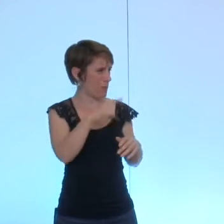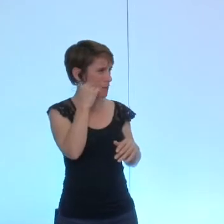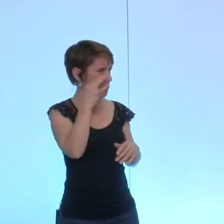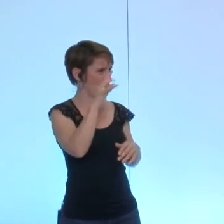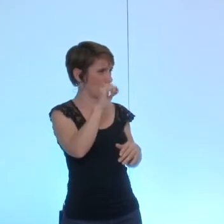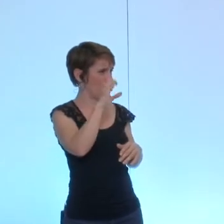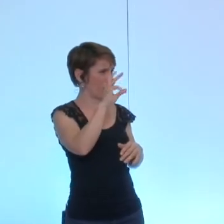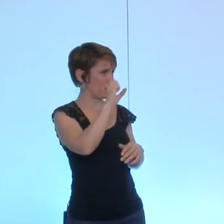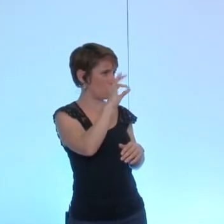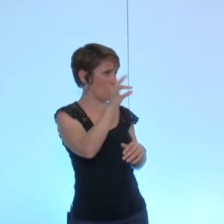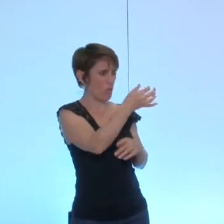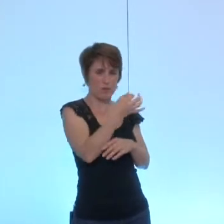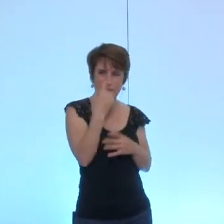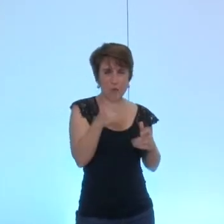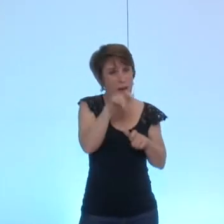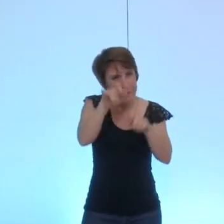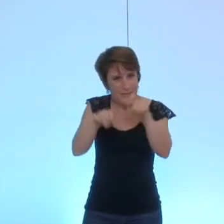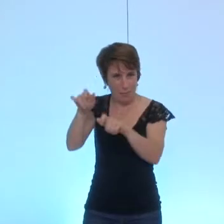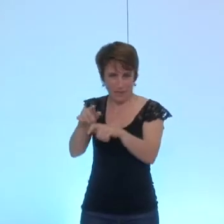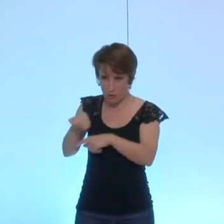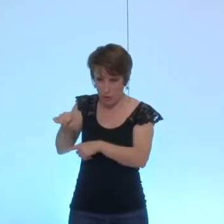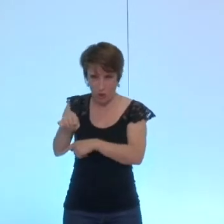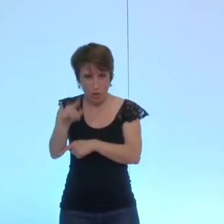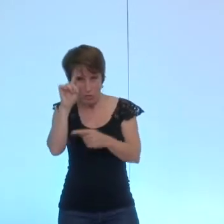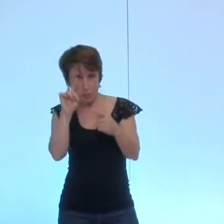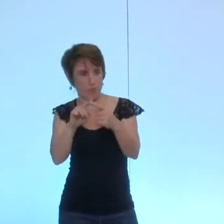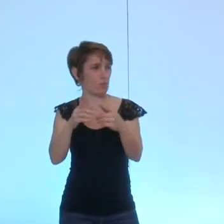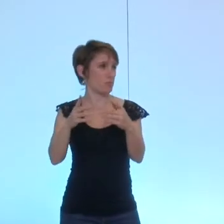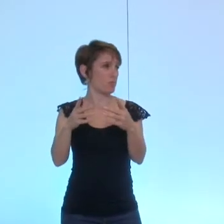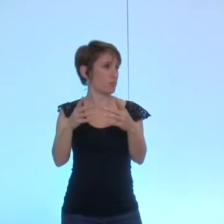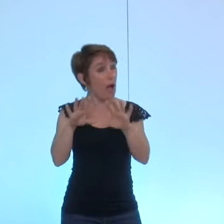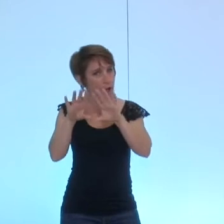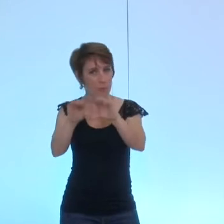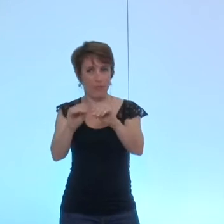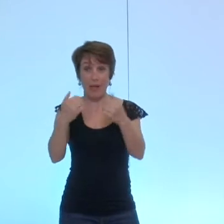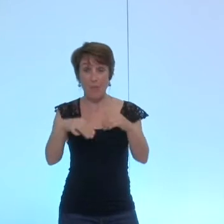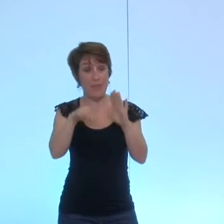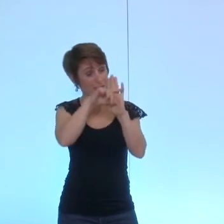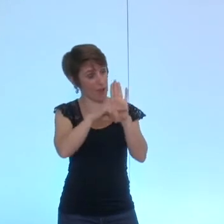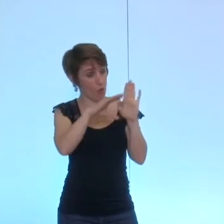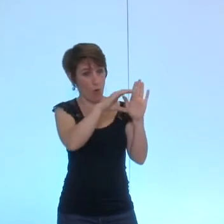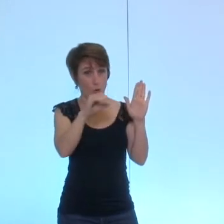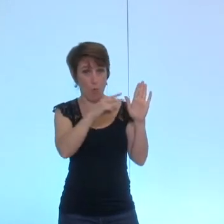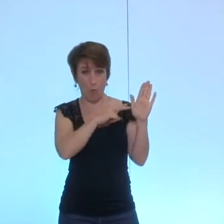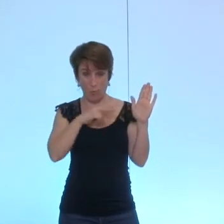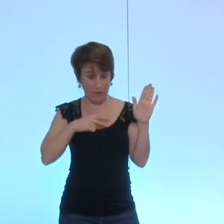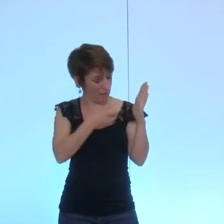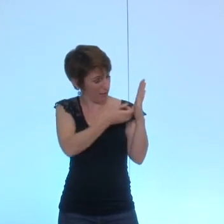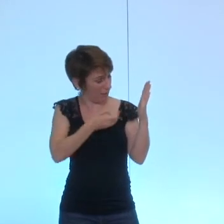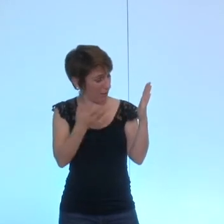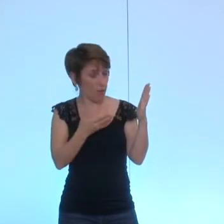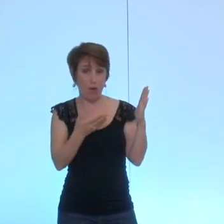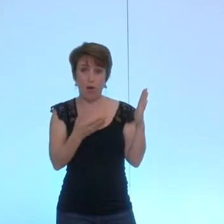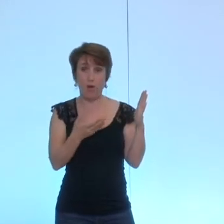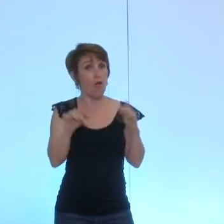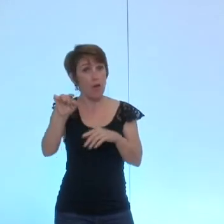en vue de l'habitat voire même de l'habitat social mais dans le règlement de copropriété on lit que l'exercice des professions libérales sera